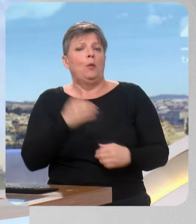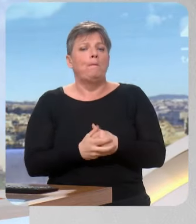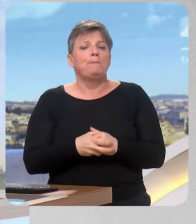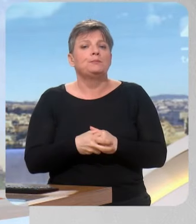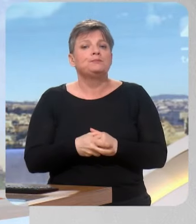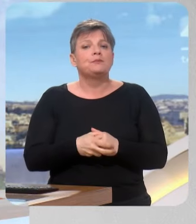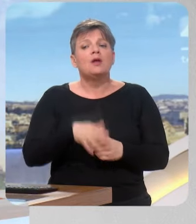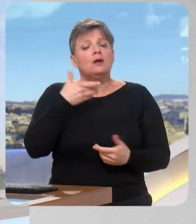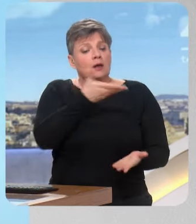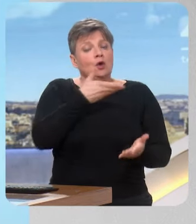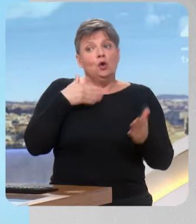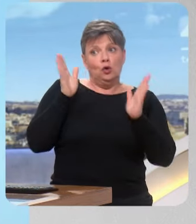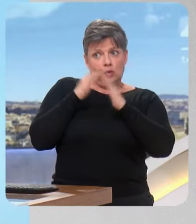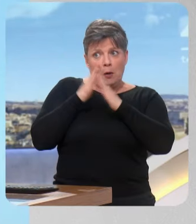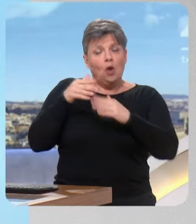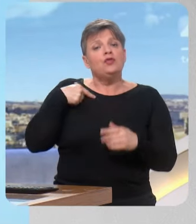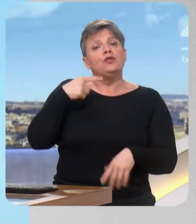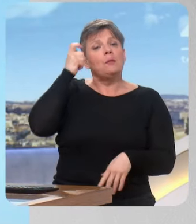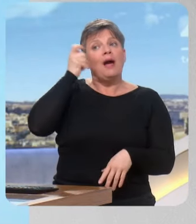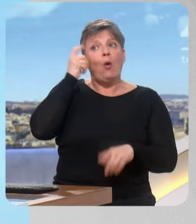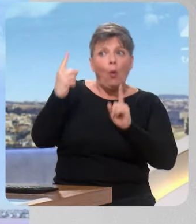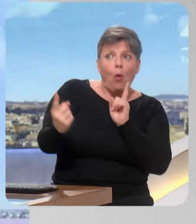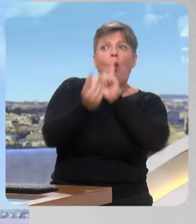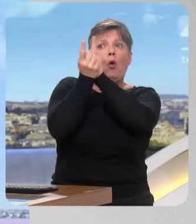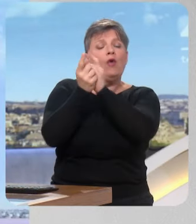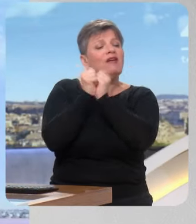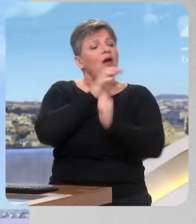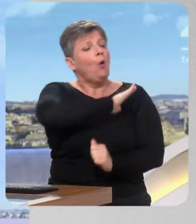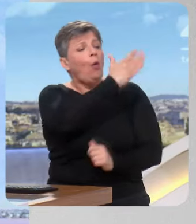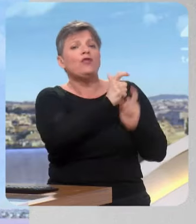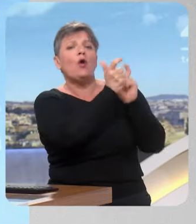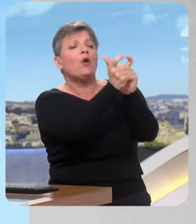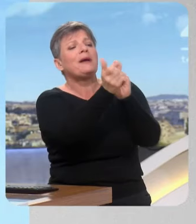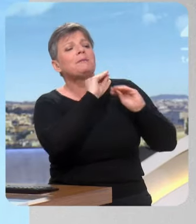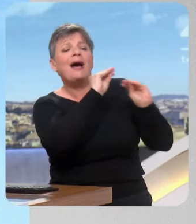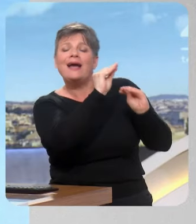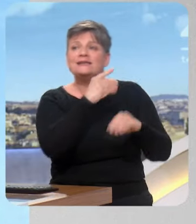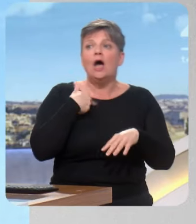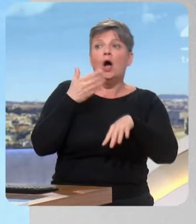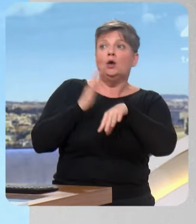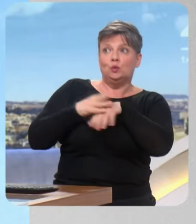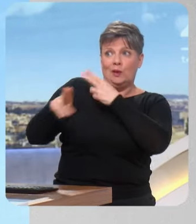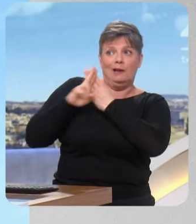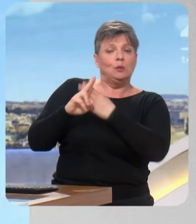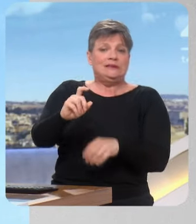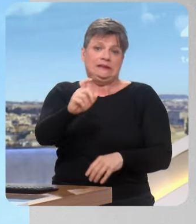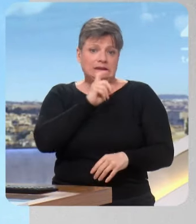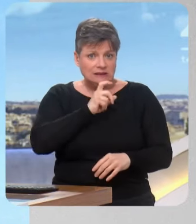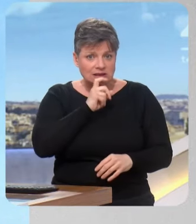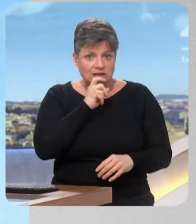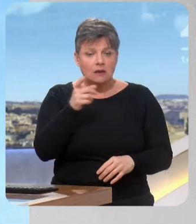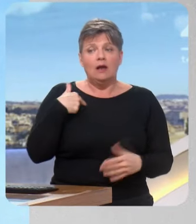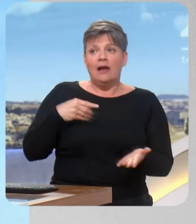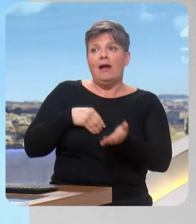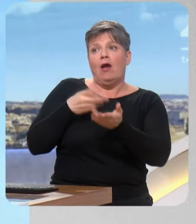demandé d'être reçu par Emmanuel Macron avec les autres acteurs de la grande distribution. Il vous a répondu ou pas ? On n'a pas encore la réponse. On a écrit parce qu'on a vu que le président